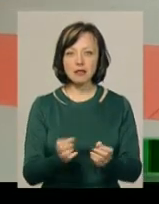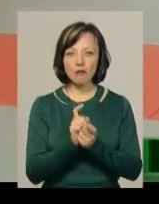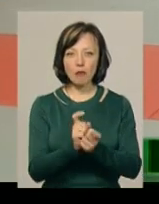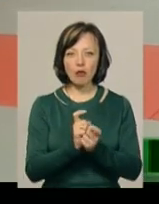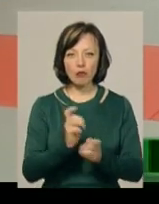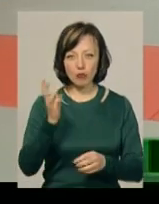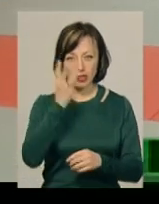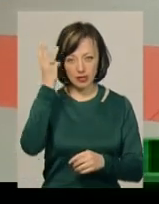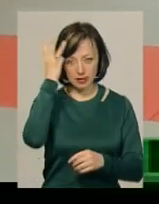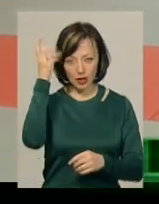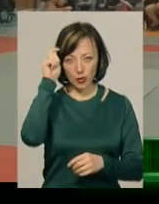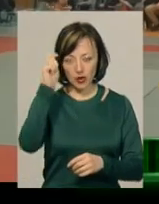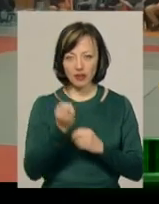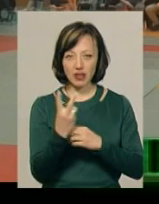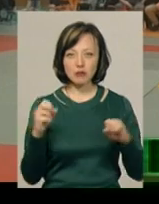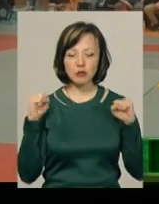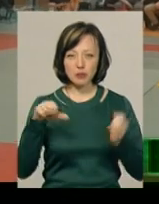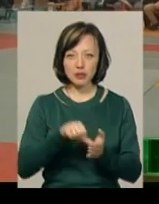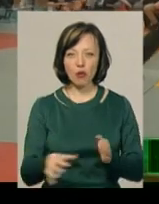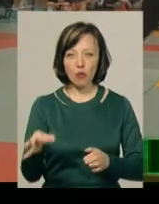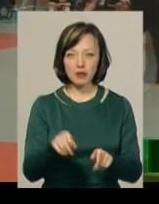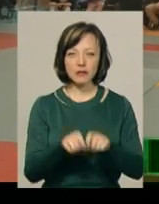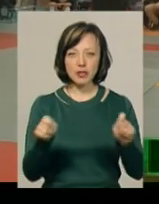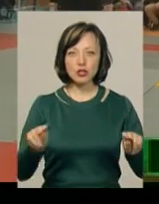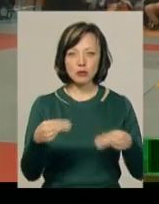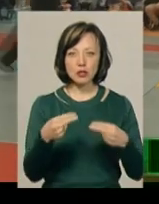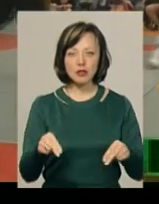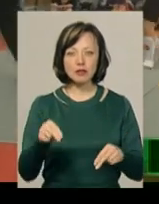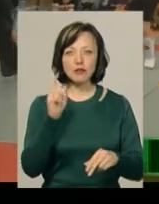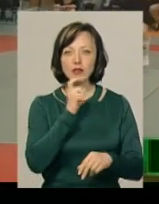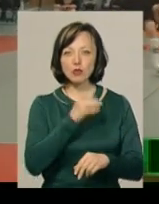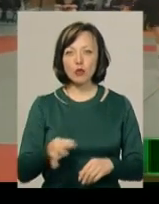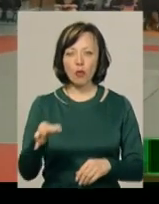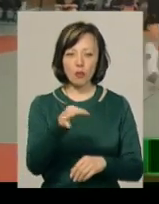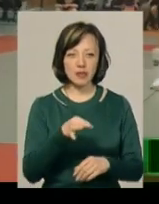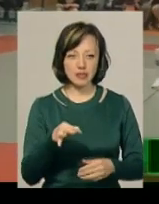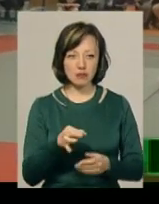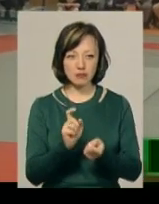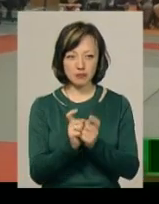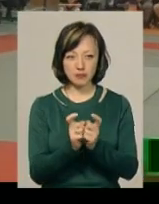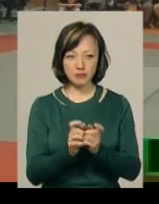подільські юнаки. 12 спортсменів представлять область на відкритому чемпіонаті в Вінницькій області з Панкартіону.